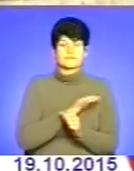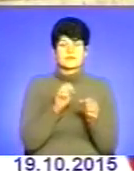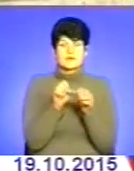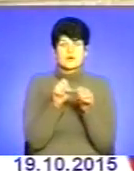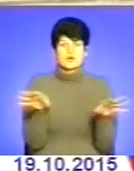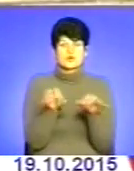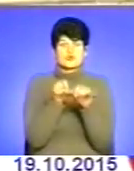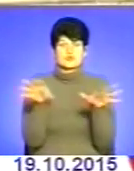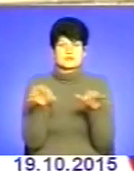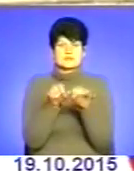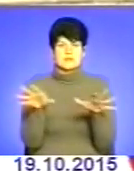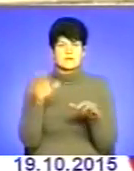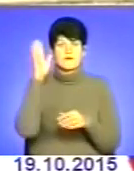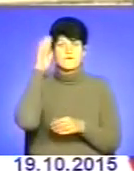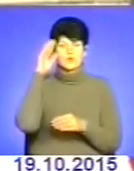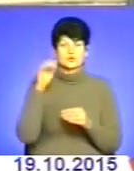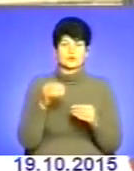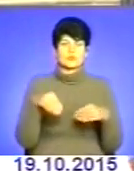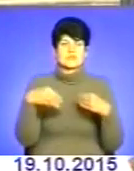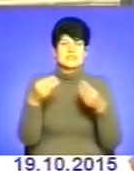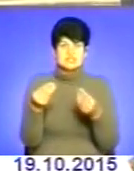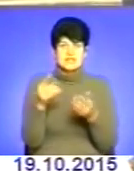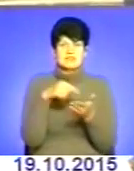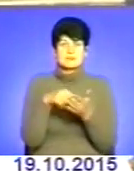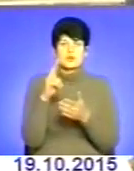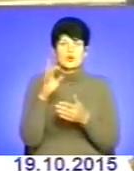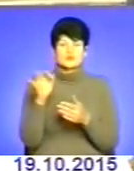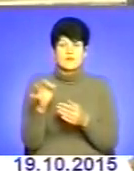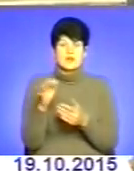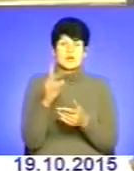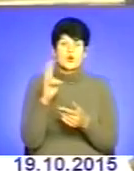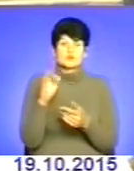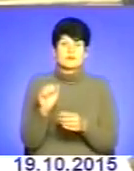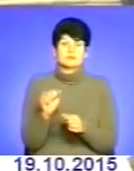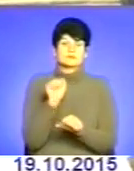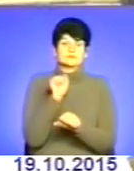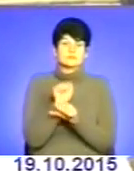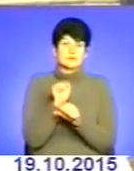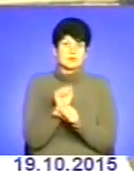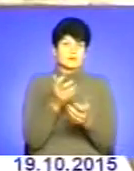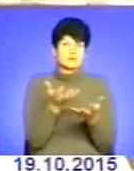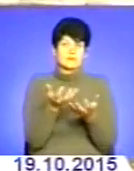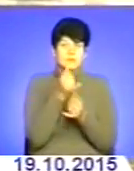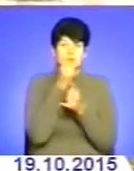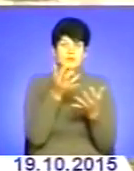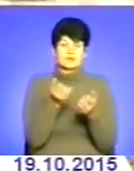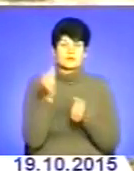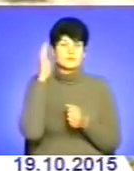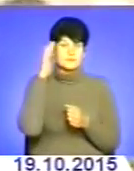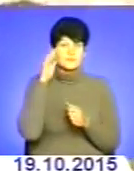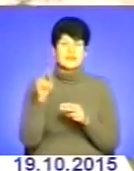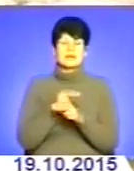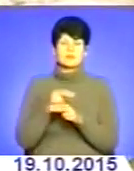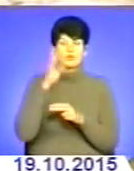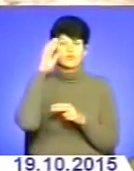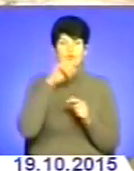водопостачання міста козови Наслідок чого ціла козова просто втрачала можливість отримати воду Ремонт водогону